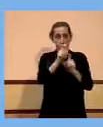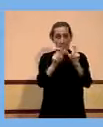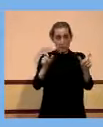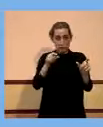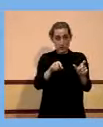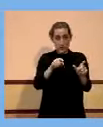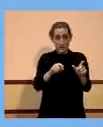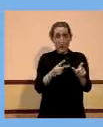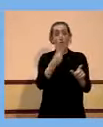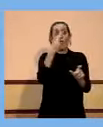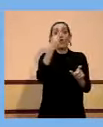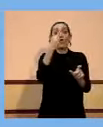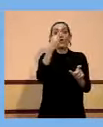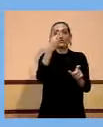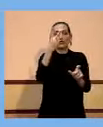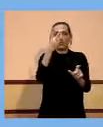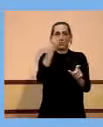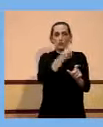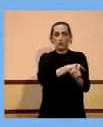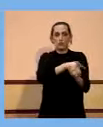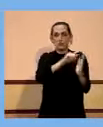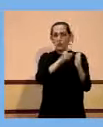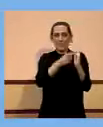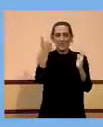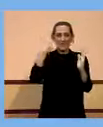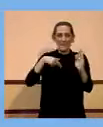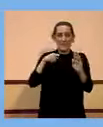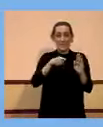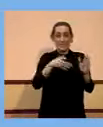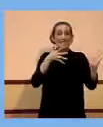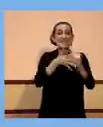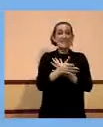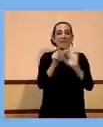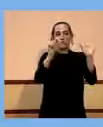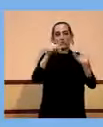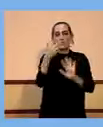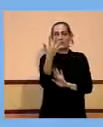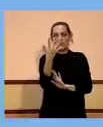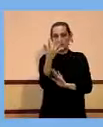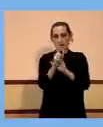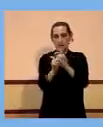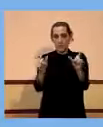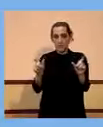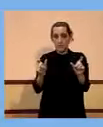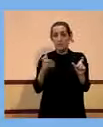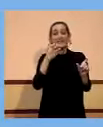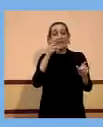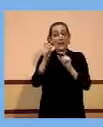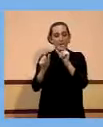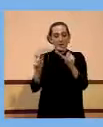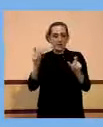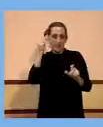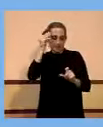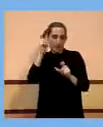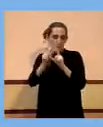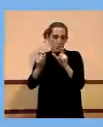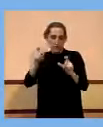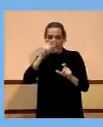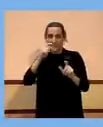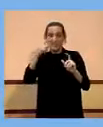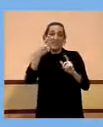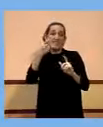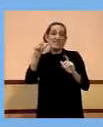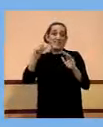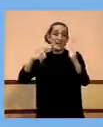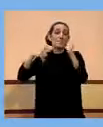que ja tenen dues dosis i això és un 6,5 de la població, un 7,6 de les majors de 16 anys.